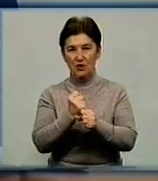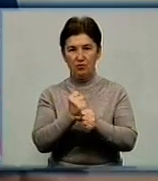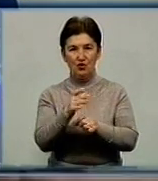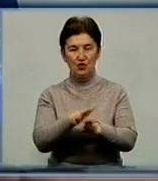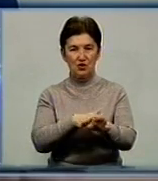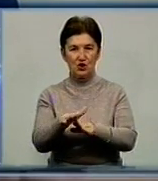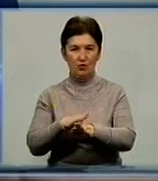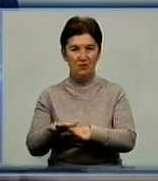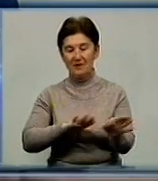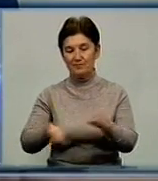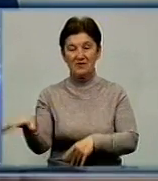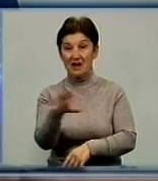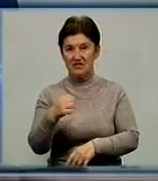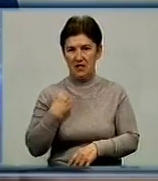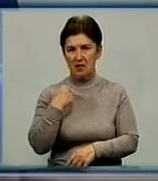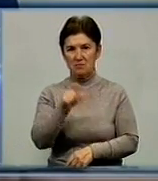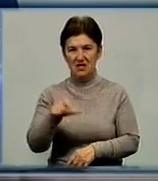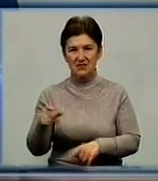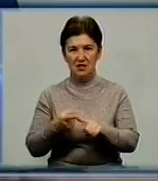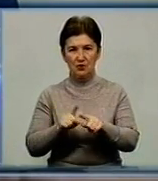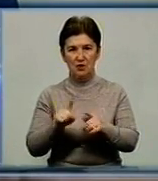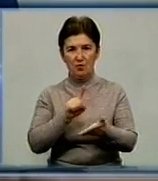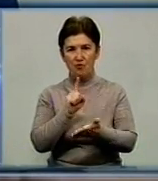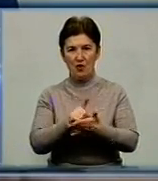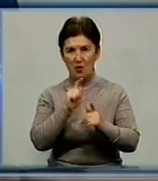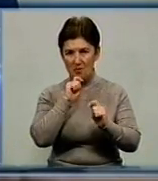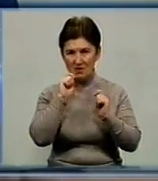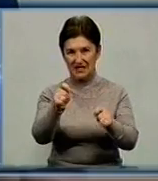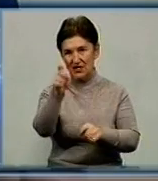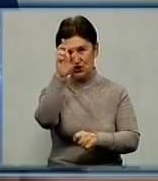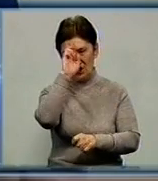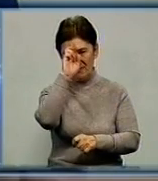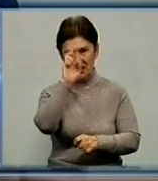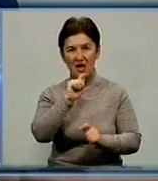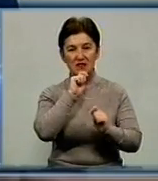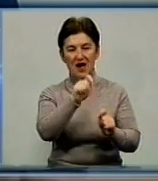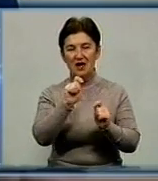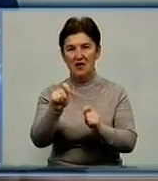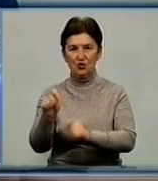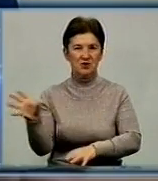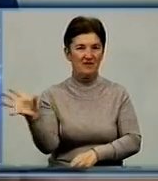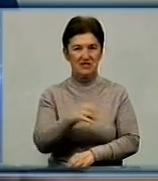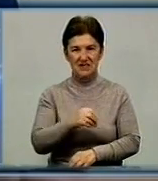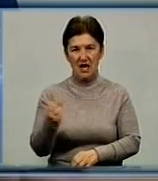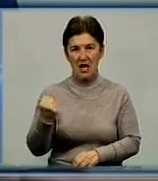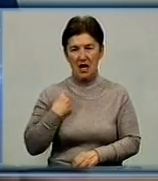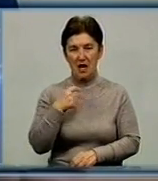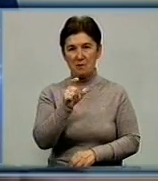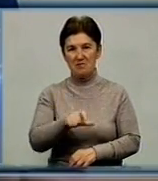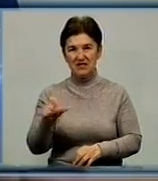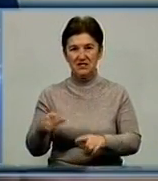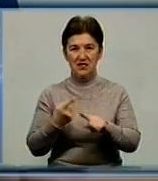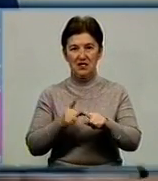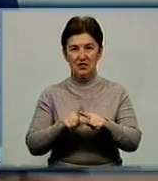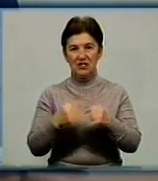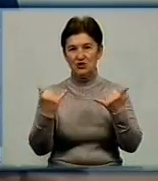бійці, які мали поранення, повинні отримати державні нагороди. Всі бійці, які, на жаль,